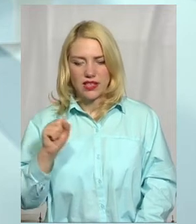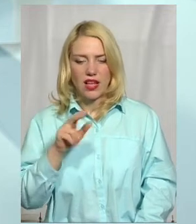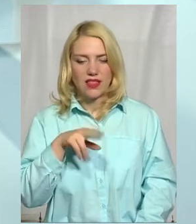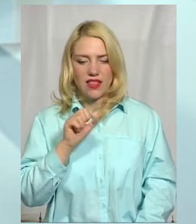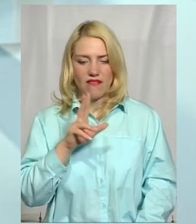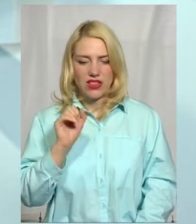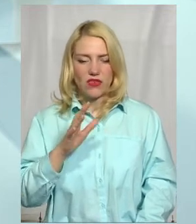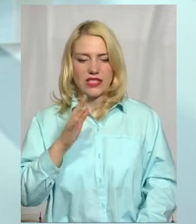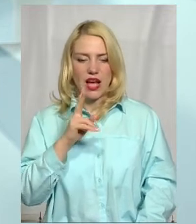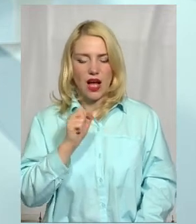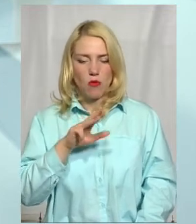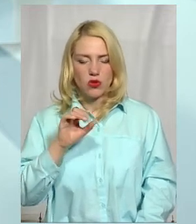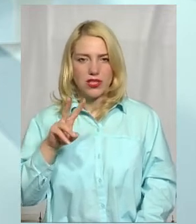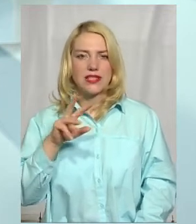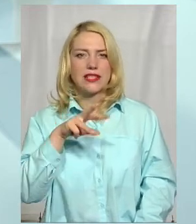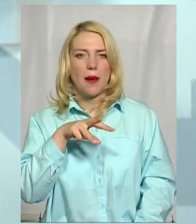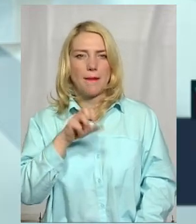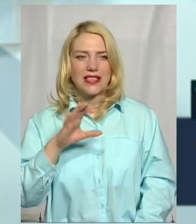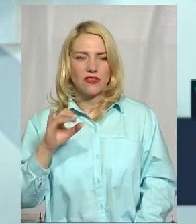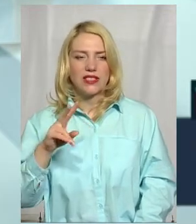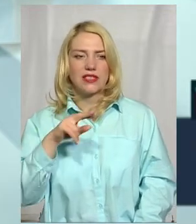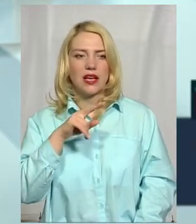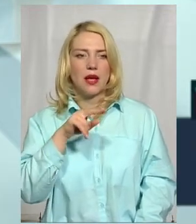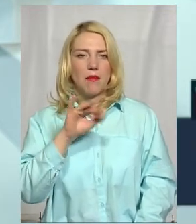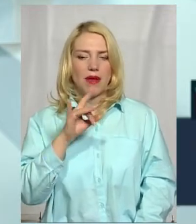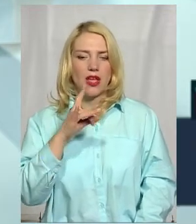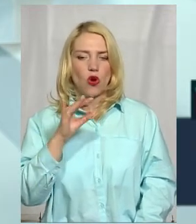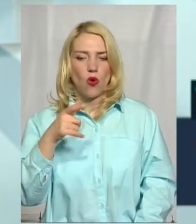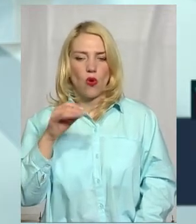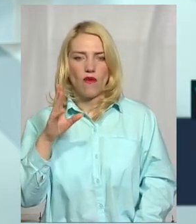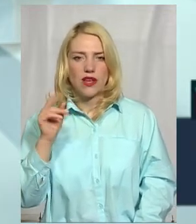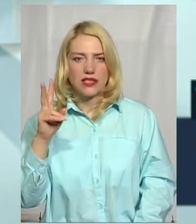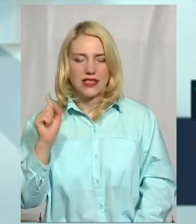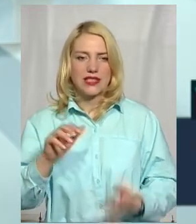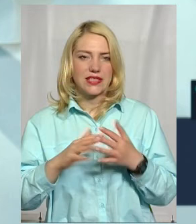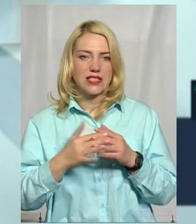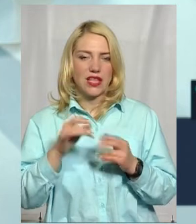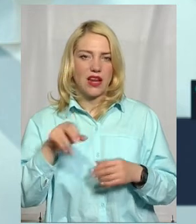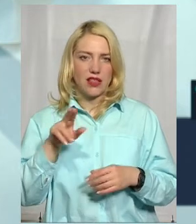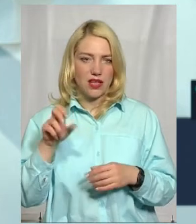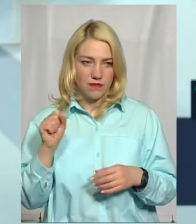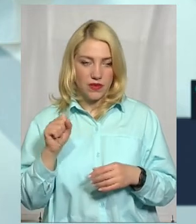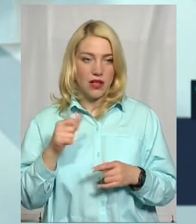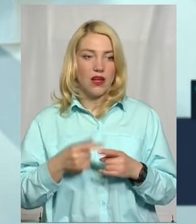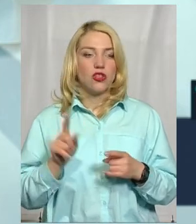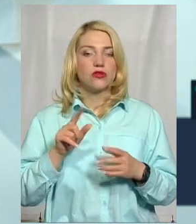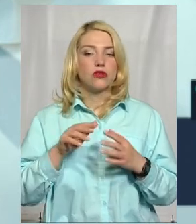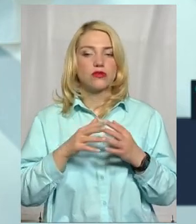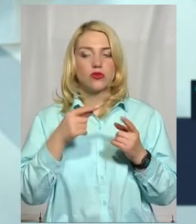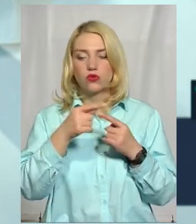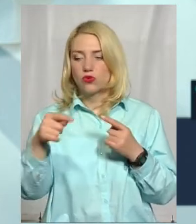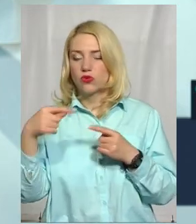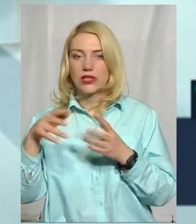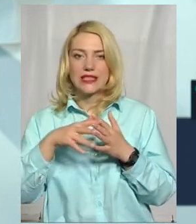Копистинської, Малиницької, Месівецької, Пархемівецької і Пироговецької сільських рад. Що стосується сільських рад,